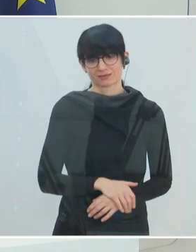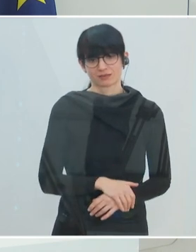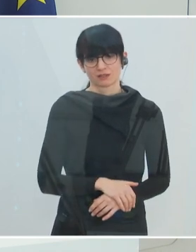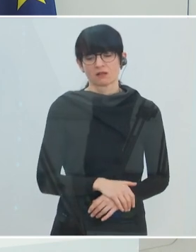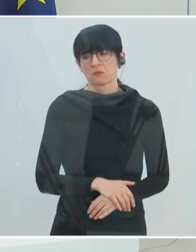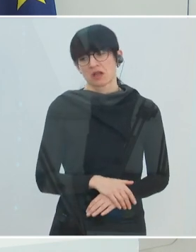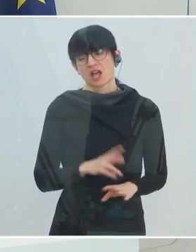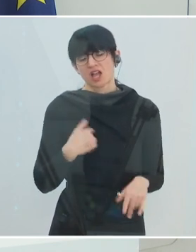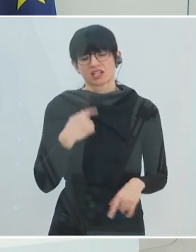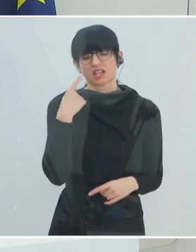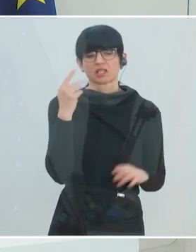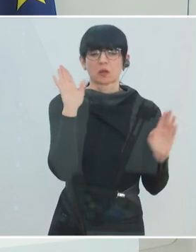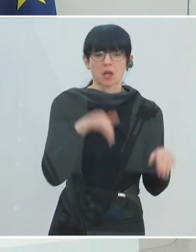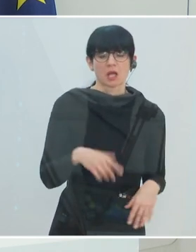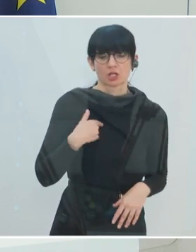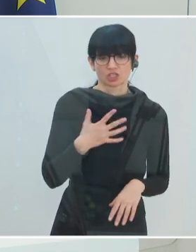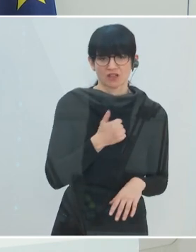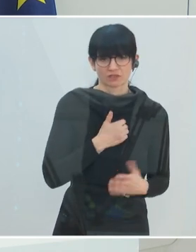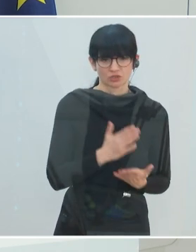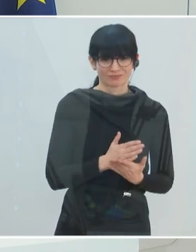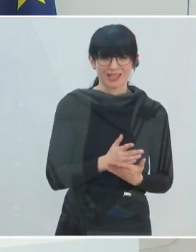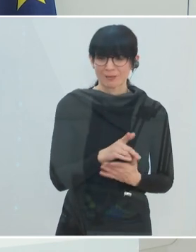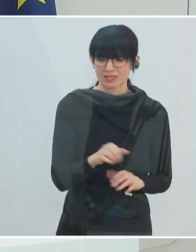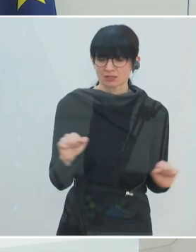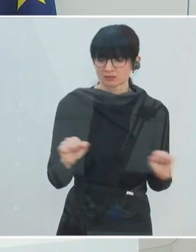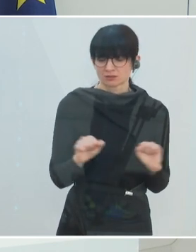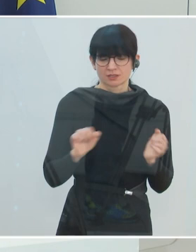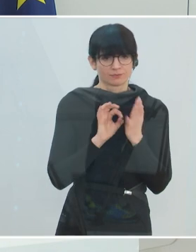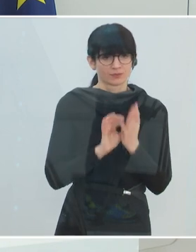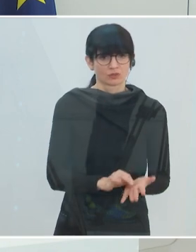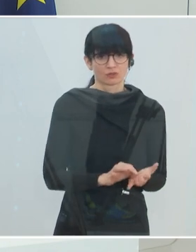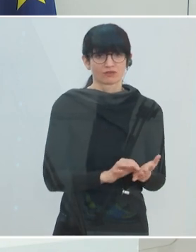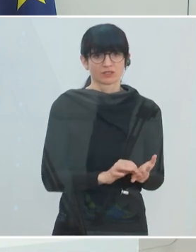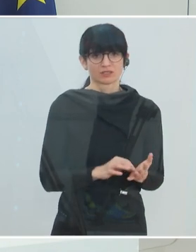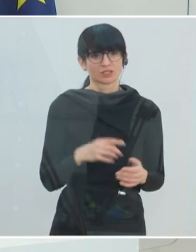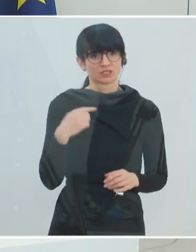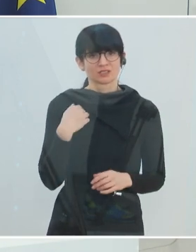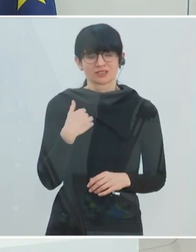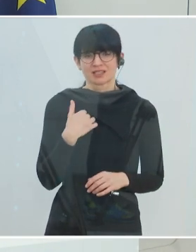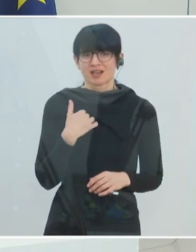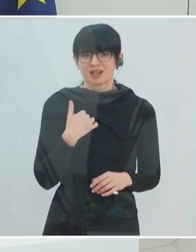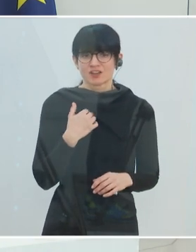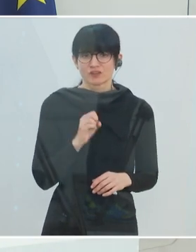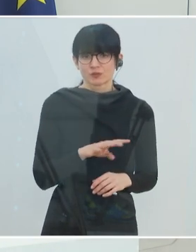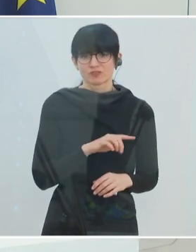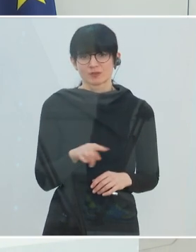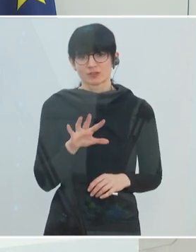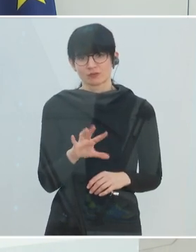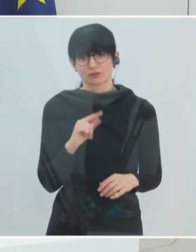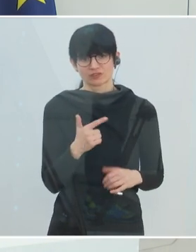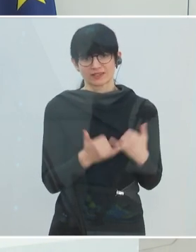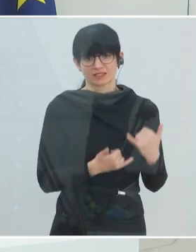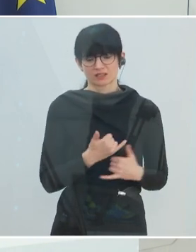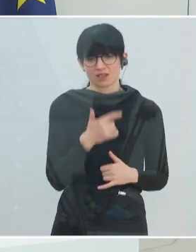die werden es schon irgendwie schaffen. Aber die sind ganz massiv betroffen und wir wissen auch von Studien, dass gerade die 15-25